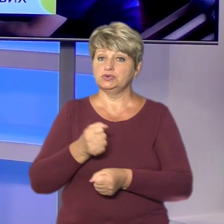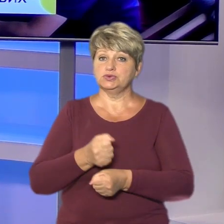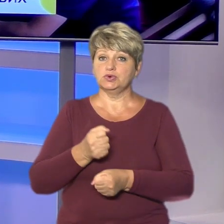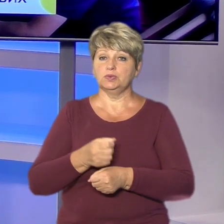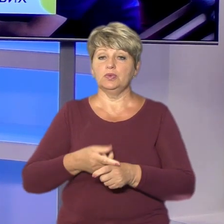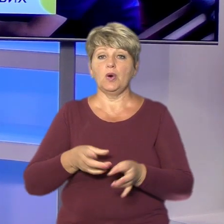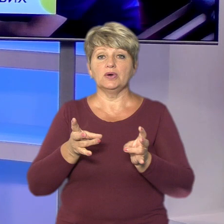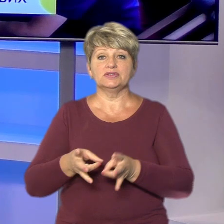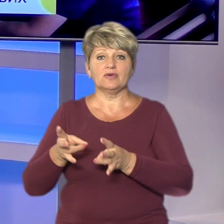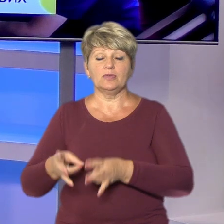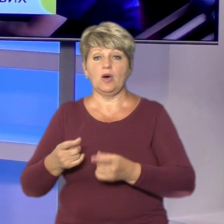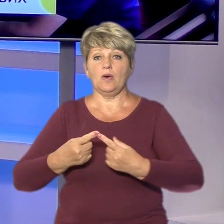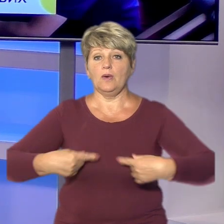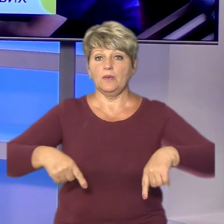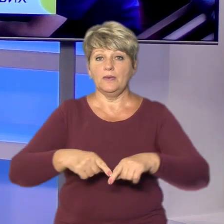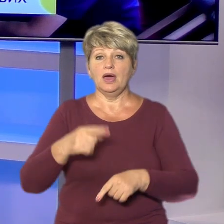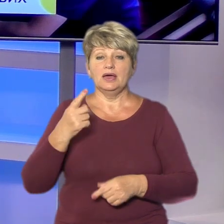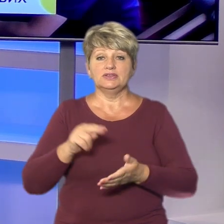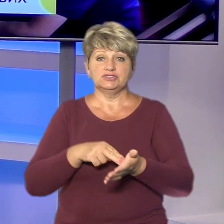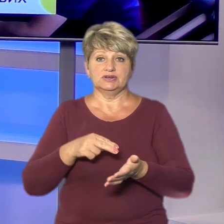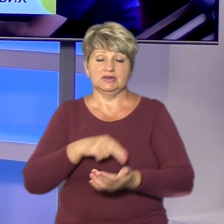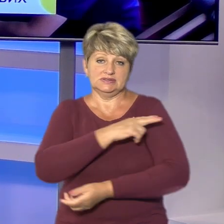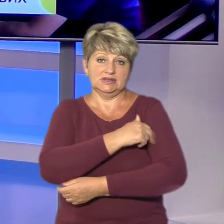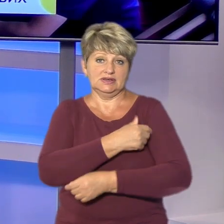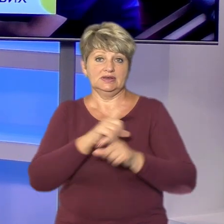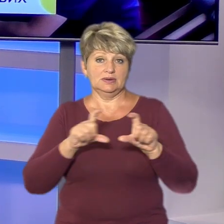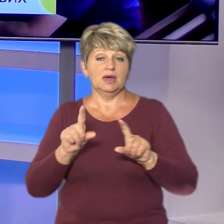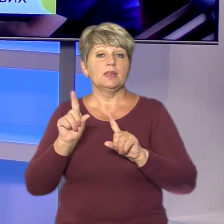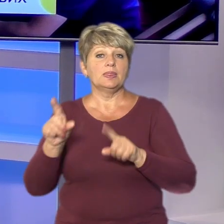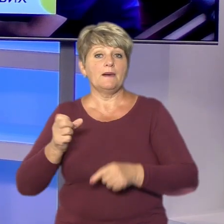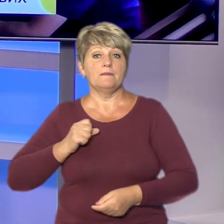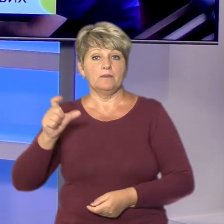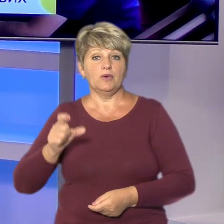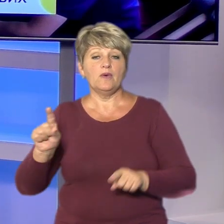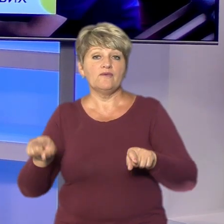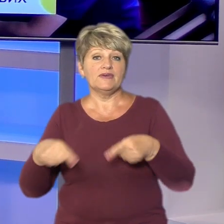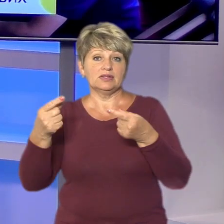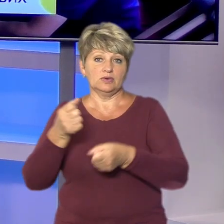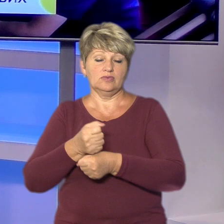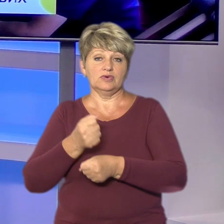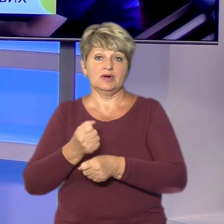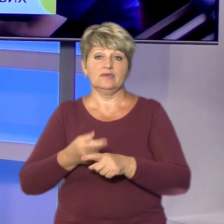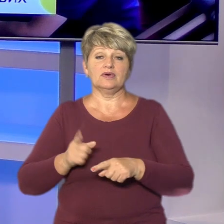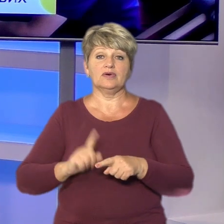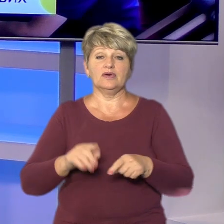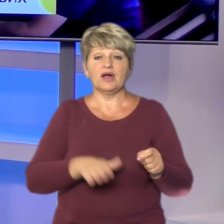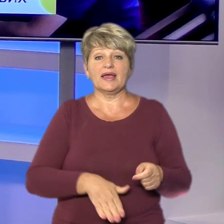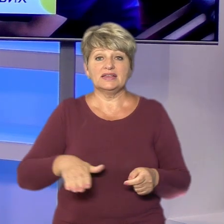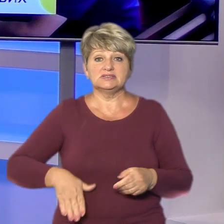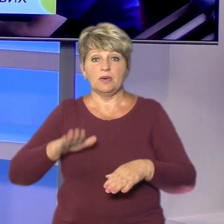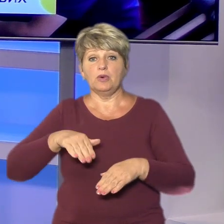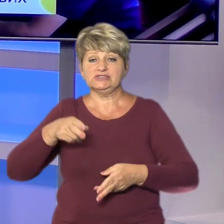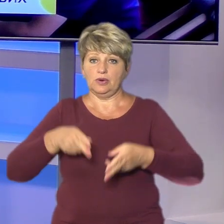травматологічному відділенні однієї із черкаських лікарень. Там бійці відновлюватимуть роботу нижніх та верхніх кінцівок після